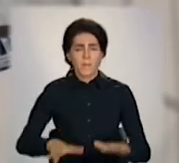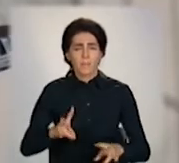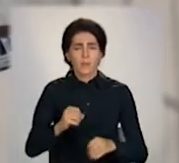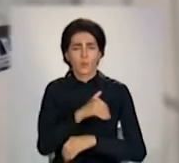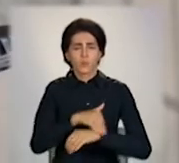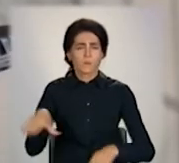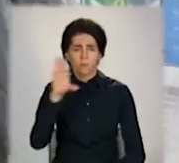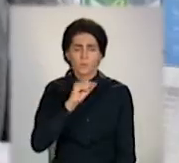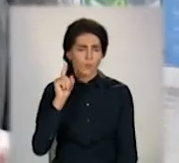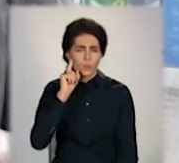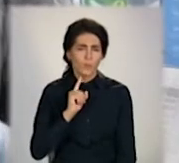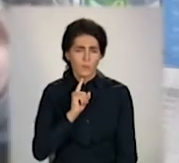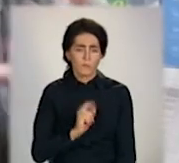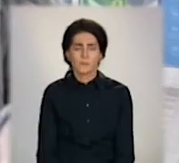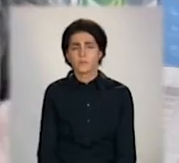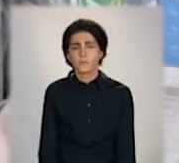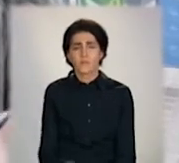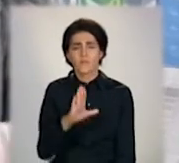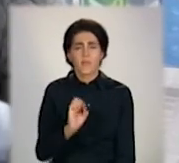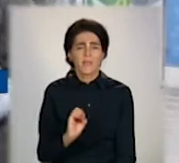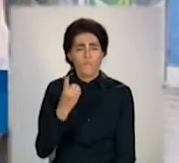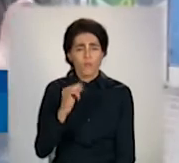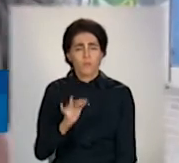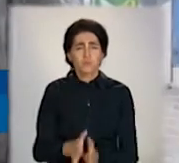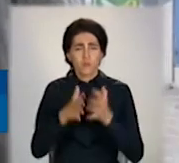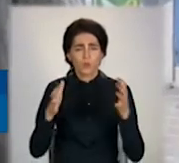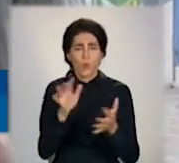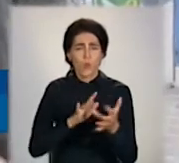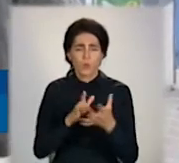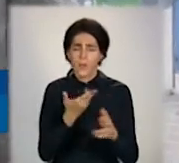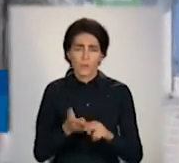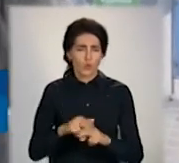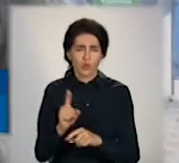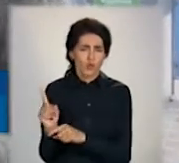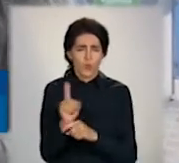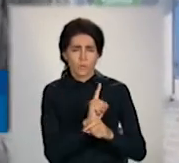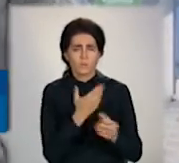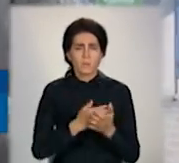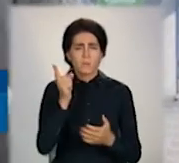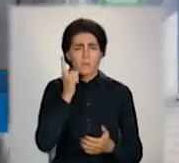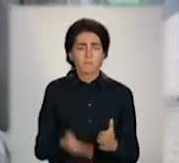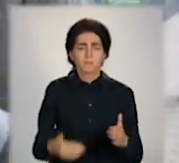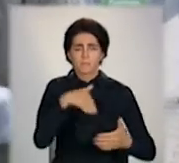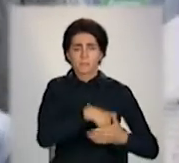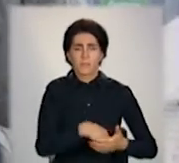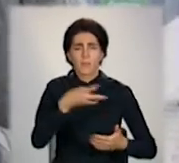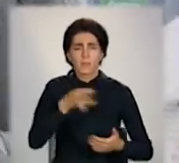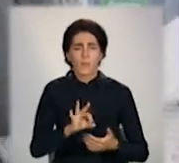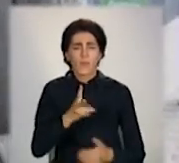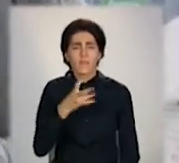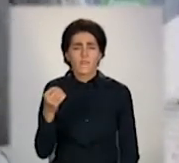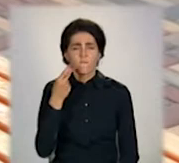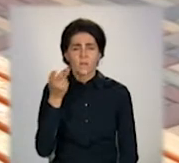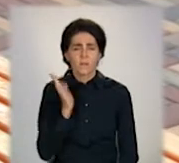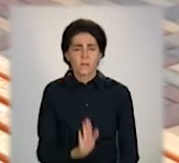схвалює. В Європі і в великих містах це норма. Ти виходиш з дому, ти береш телефон, але не завжди вистачає